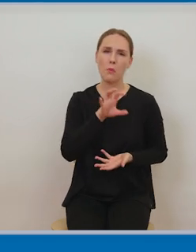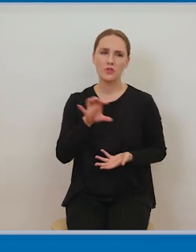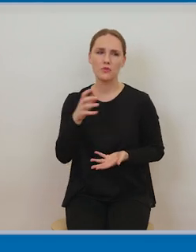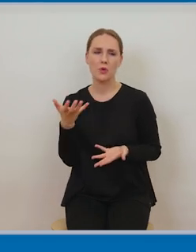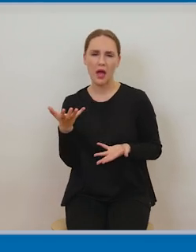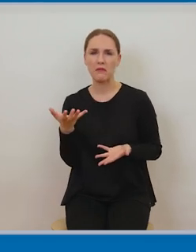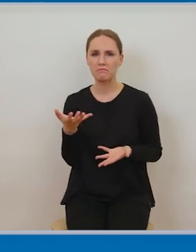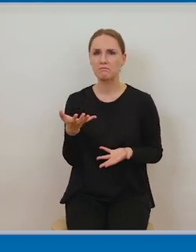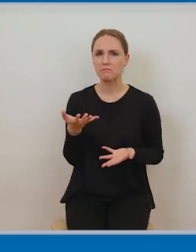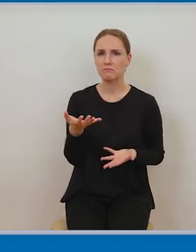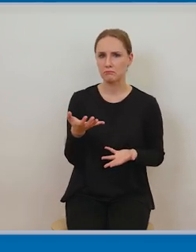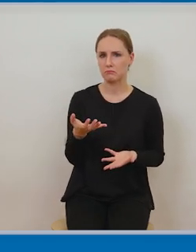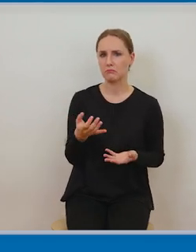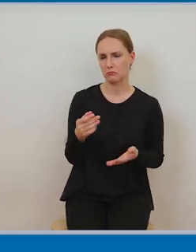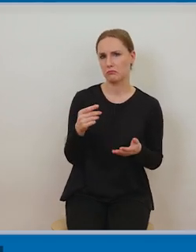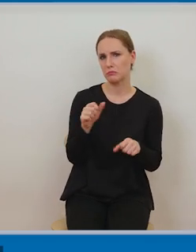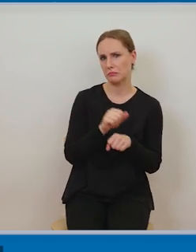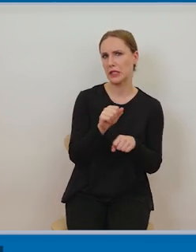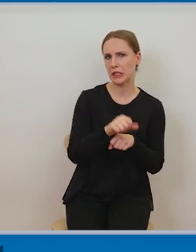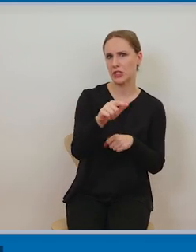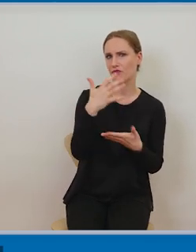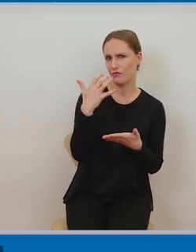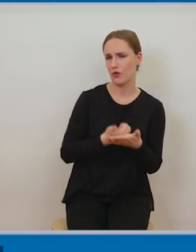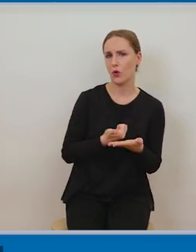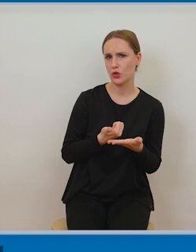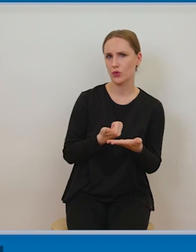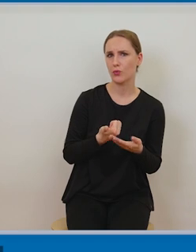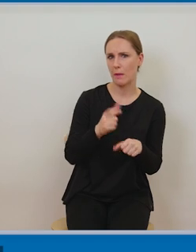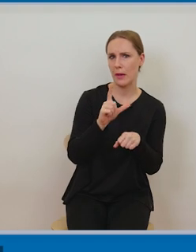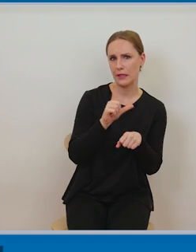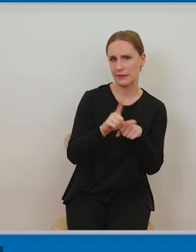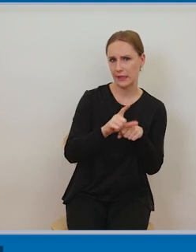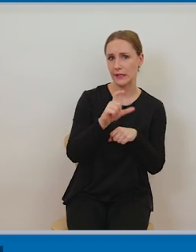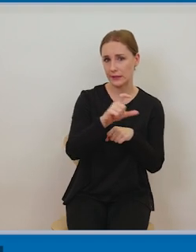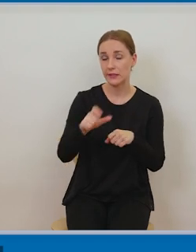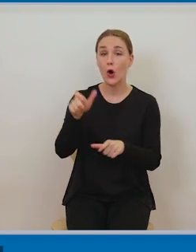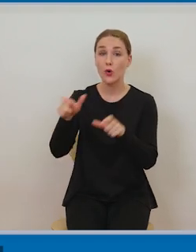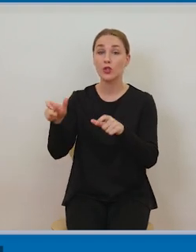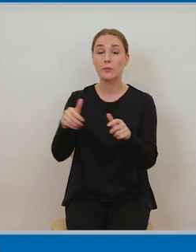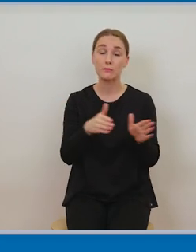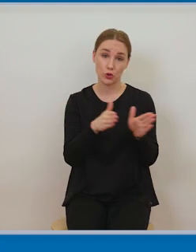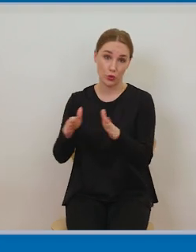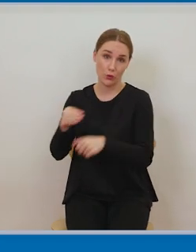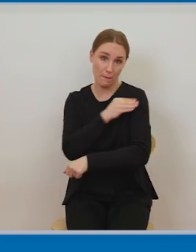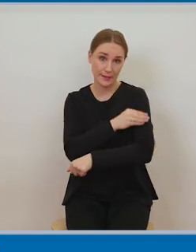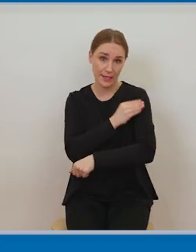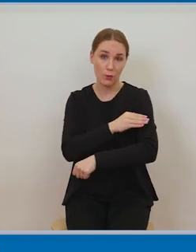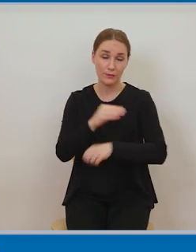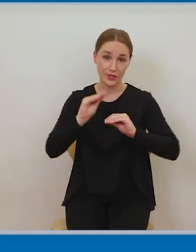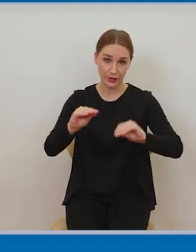wykorzystywane przez osoby, które przygotowują materiały dydaktyczne. Drugą podstawą, która będzie